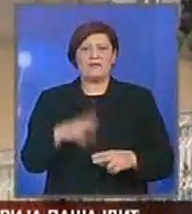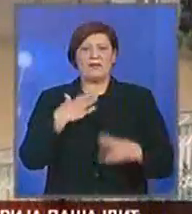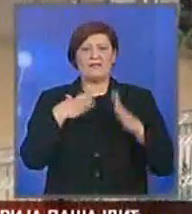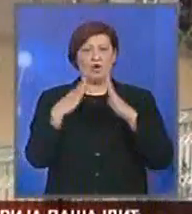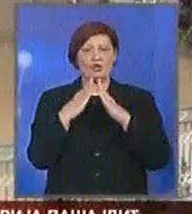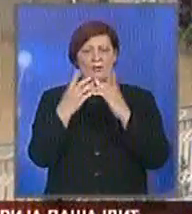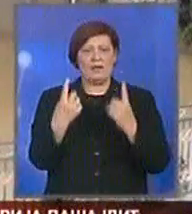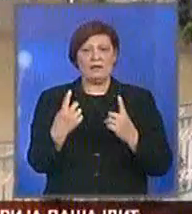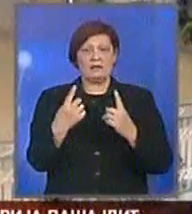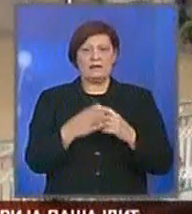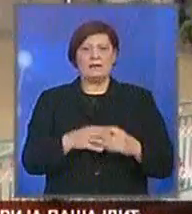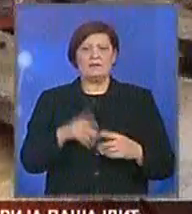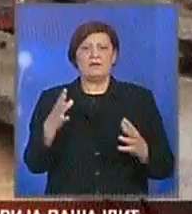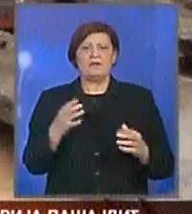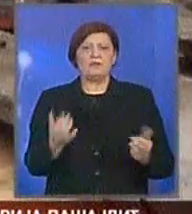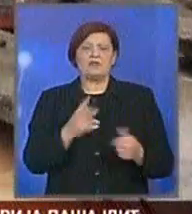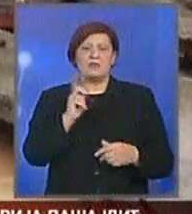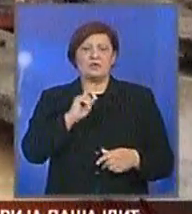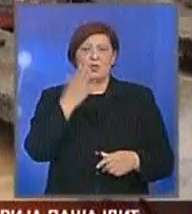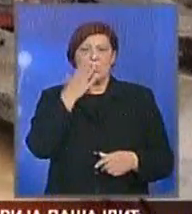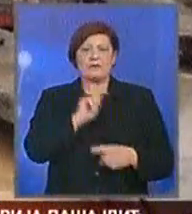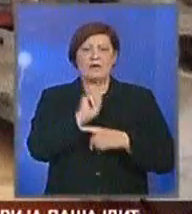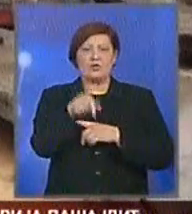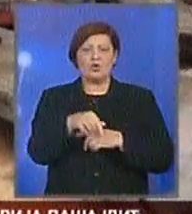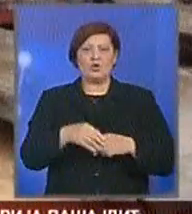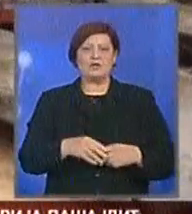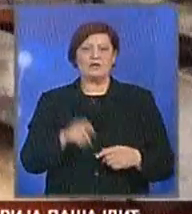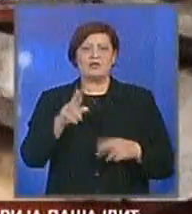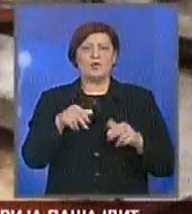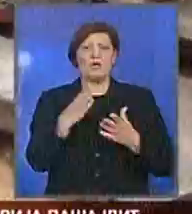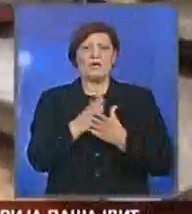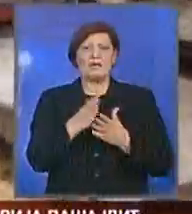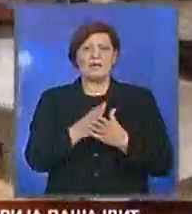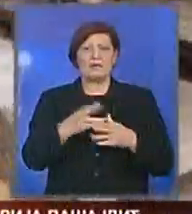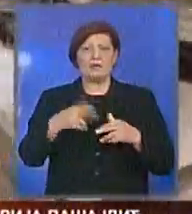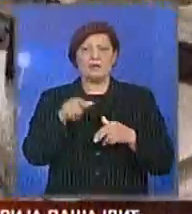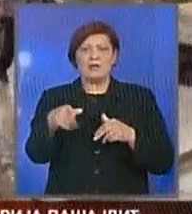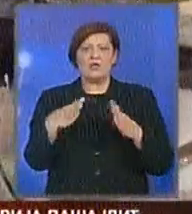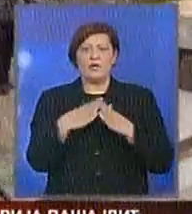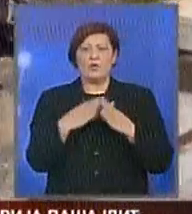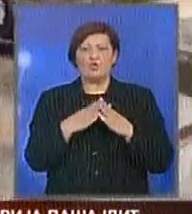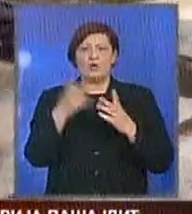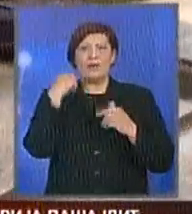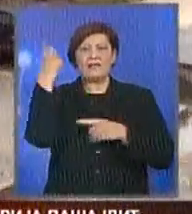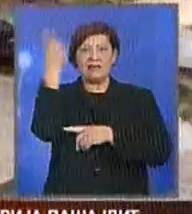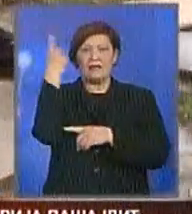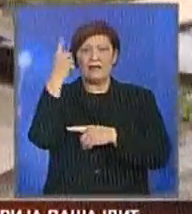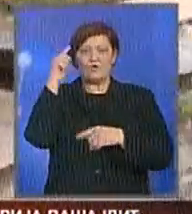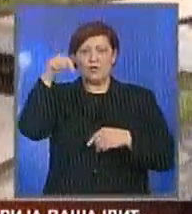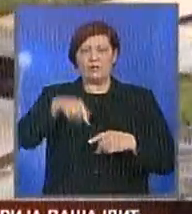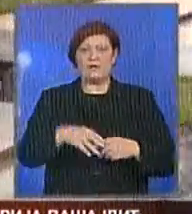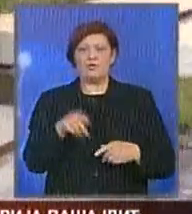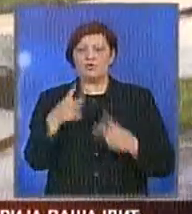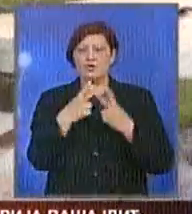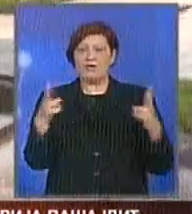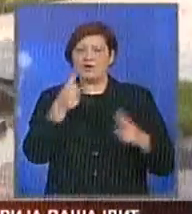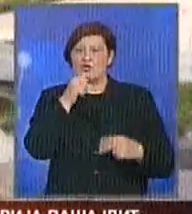Mi spasni još nisu uspjeli da dođu ni čamste, moglo su samo priči nikojim kućama iz vazbuka. Ono što je važno da